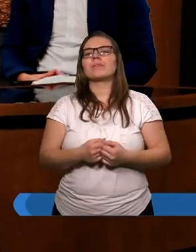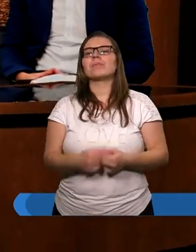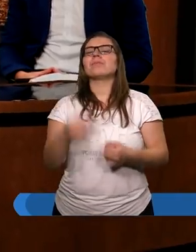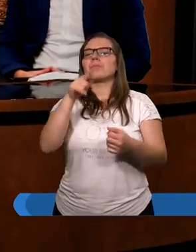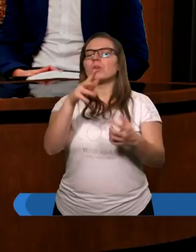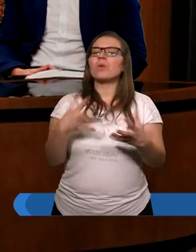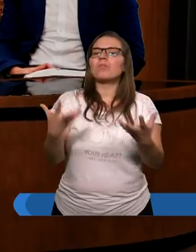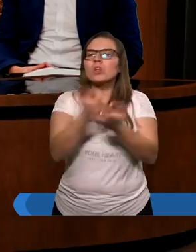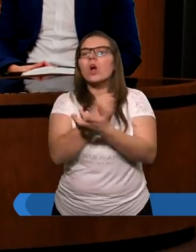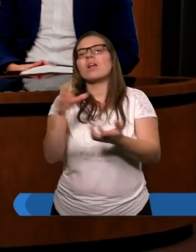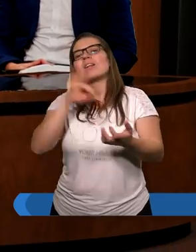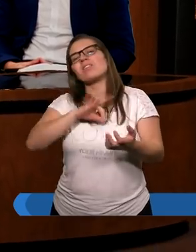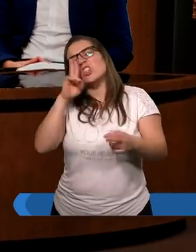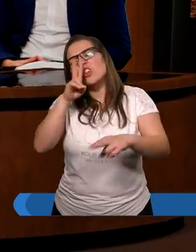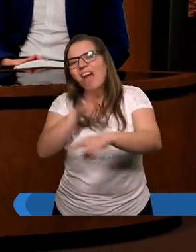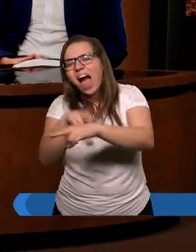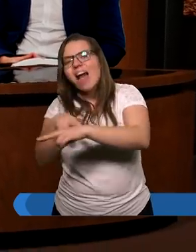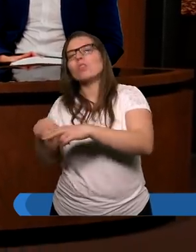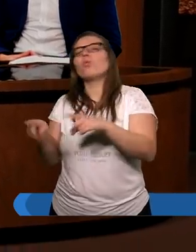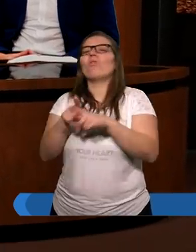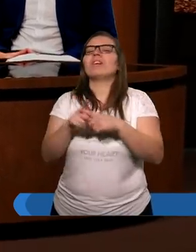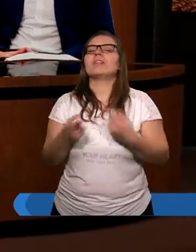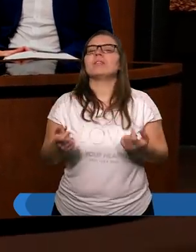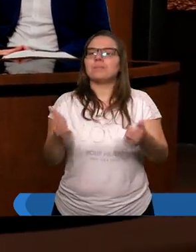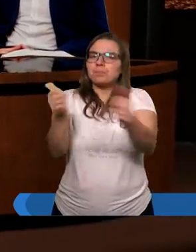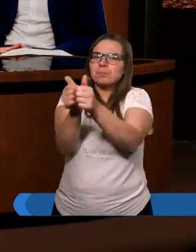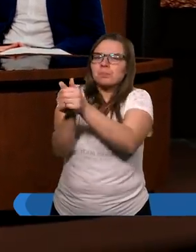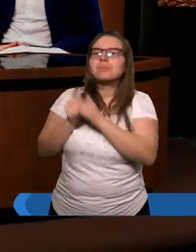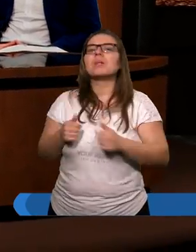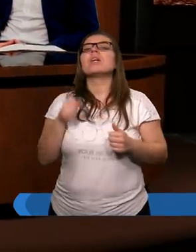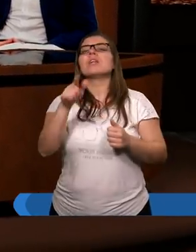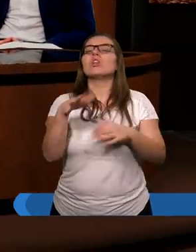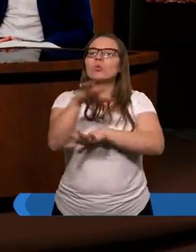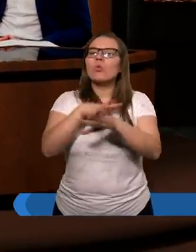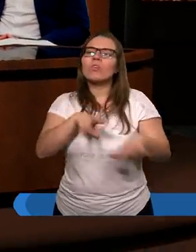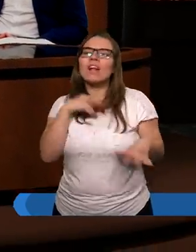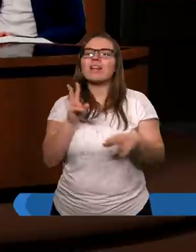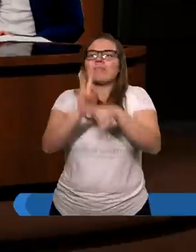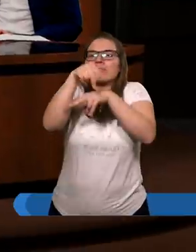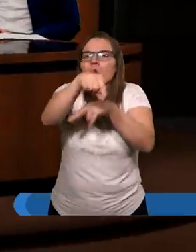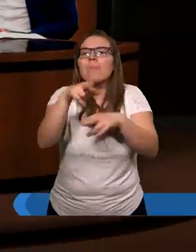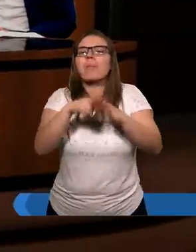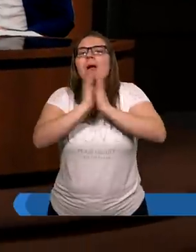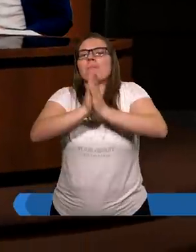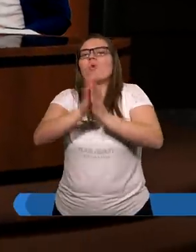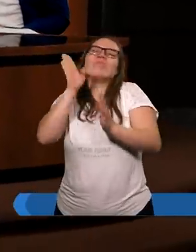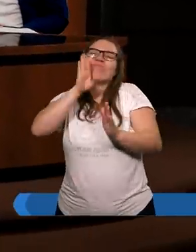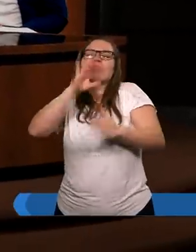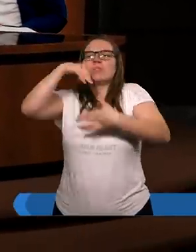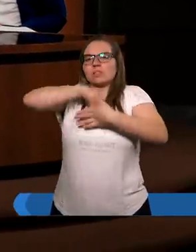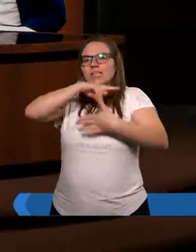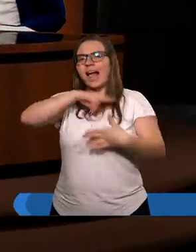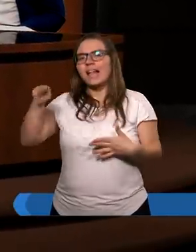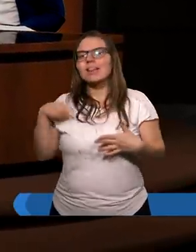poszedł, wziął ze sobą jeszcze świadków i mówi, że Duch Święty stąpił na pogan tak jak i na nas.